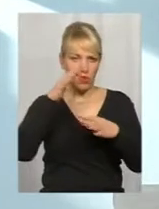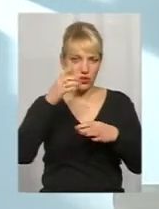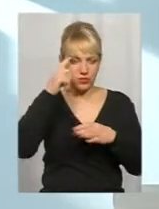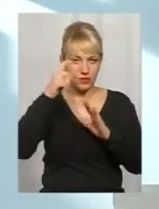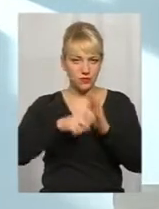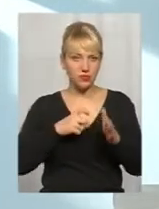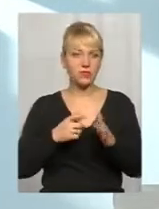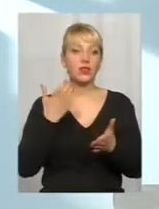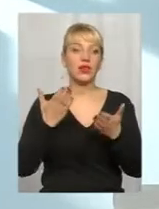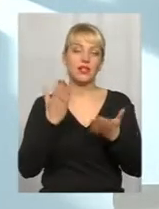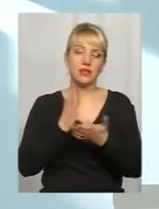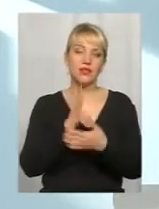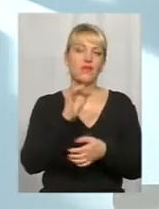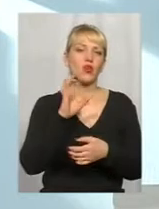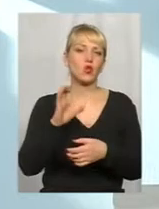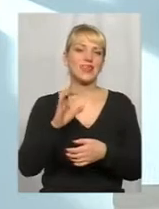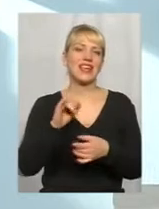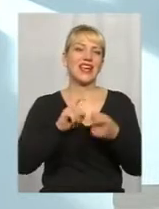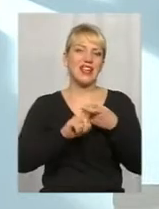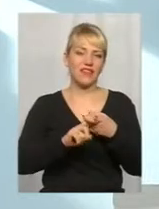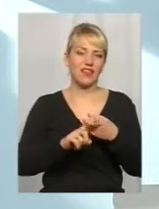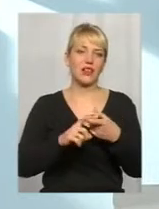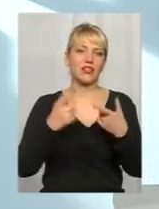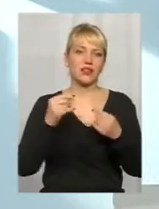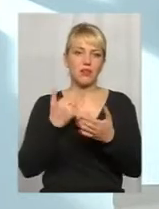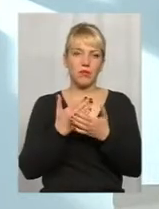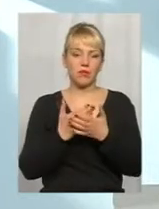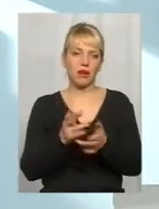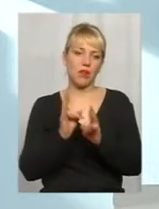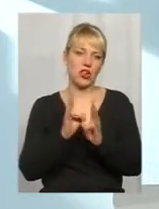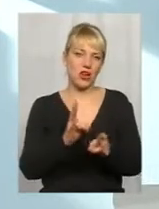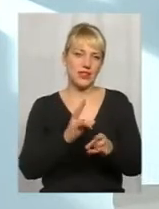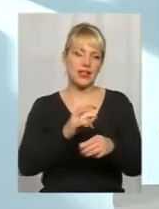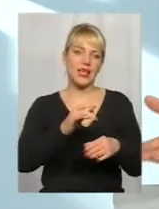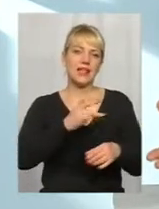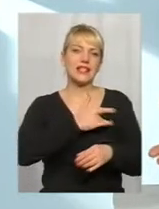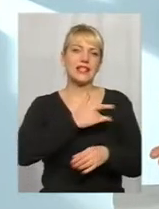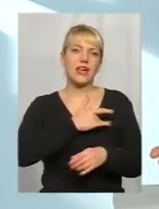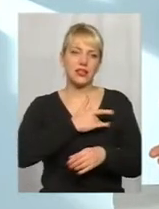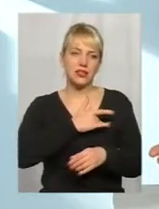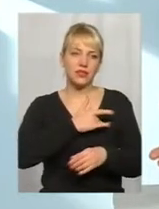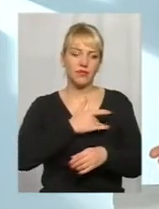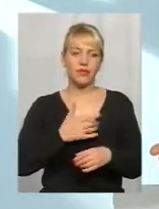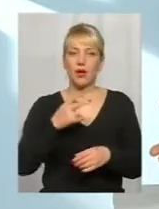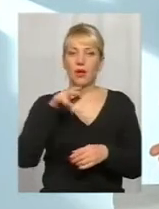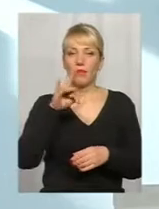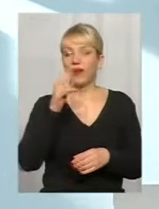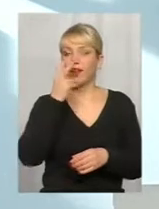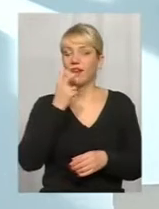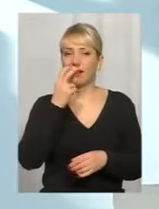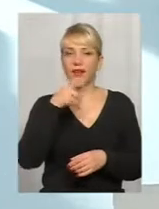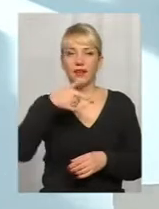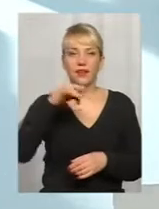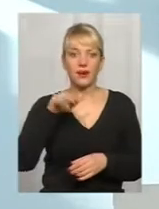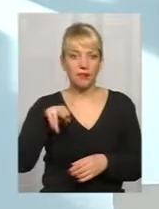скажем так, есть вирусные инфекции, при которых, например, поражаются мышцы сердца и формируется миокардит при том же гриппе и не только при гриппе. И